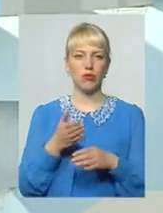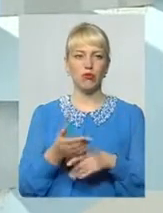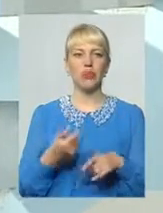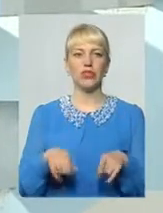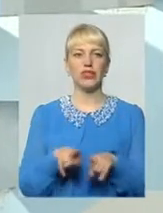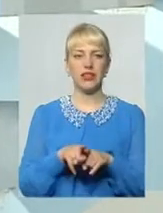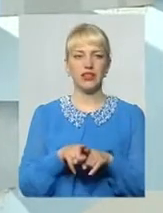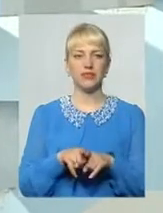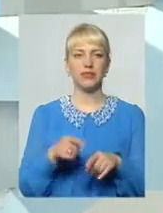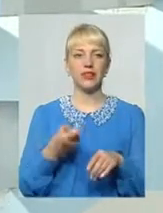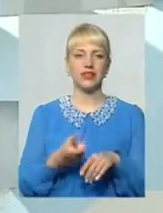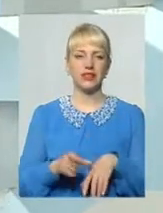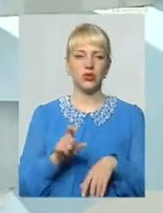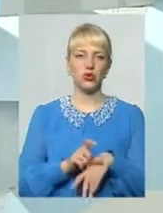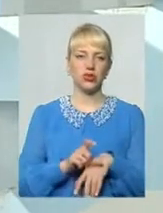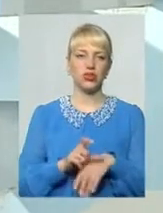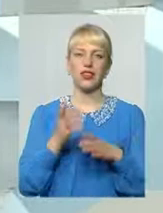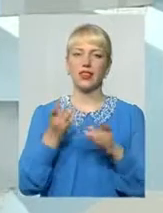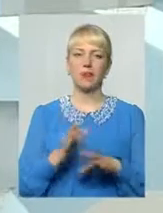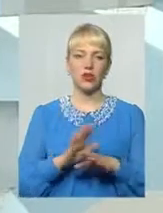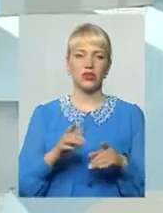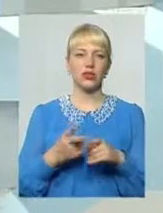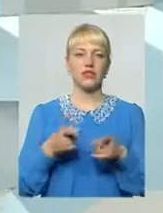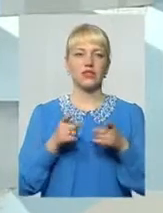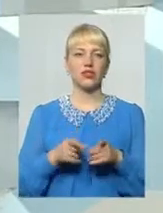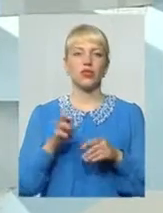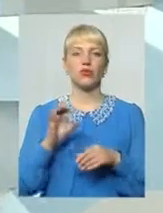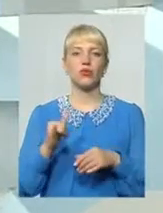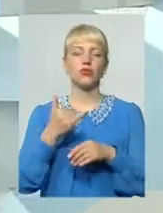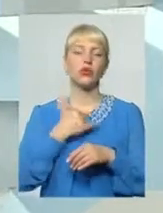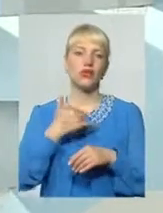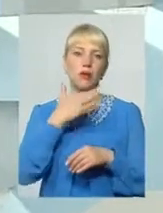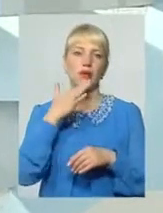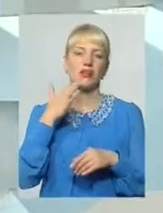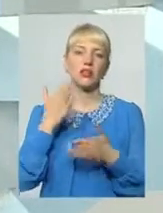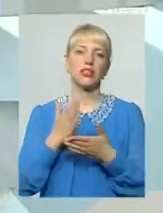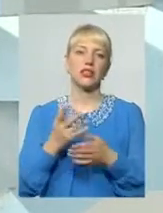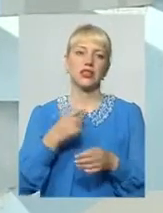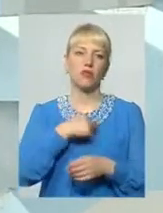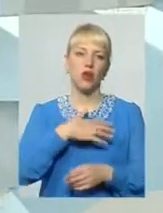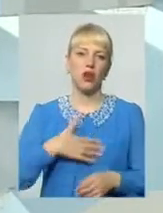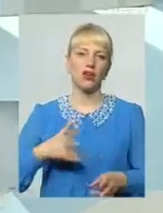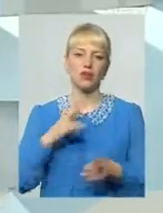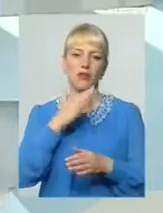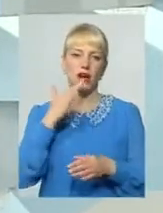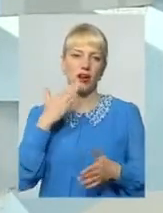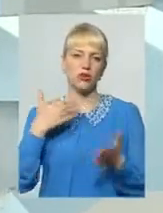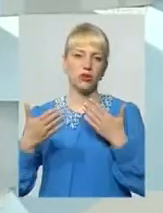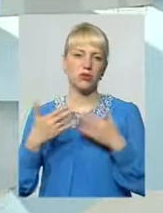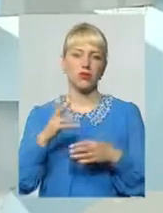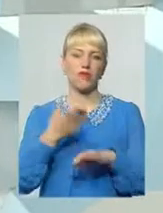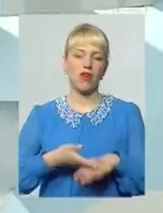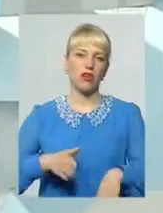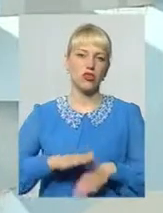це дуже непросто, звичайно, бо в нас багато таких поранених, з якими спілкуються, які важко